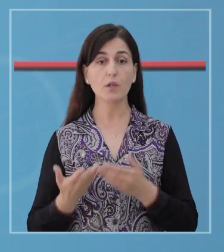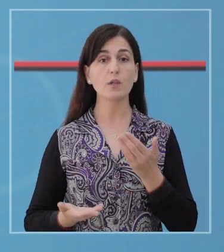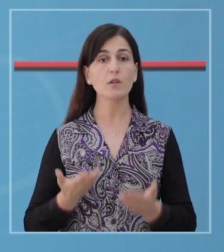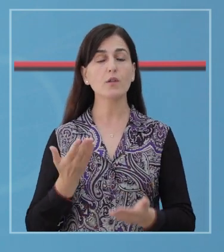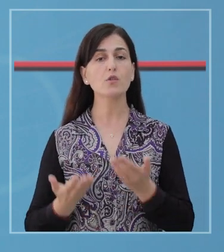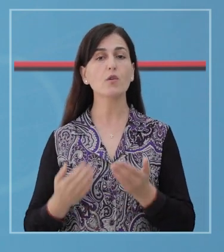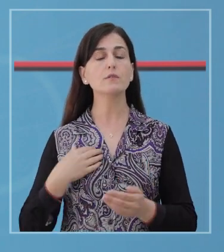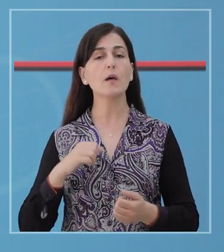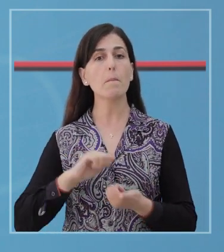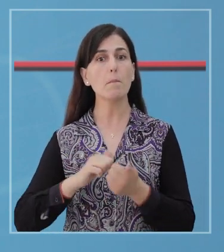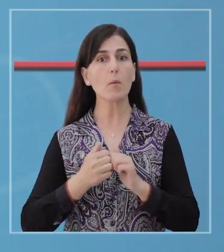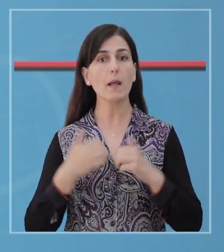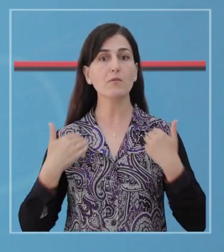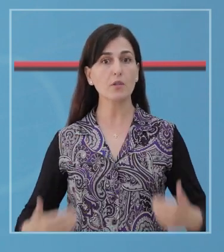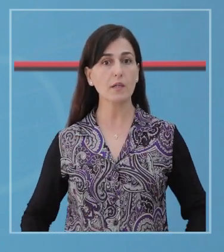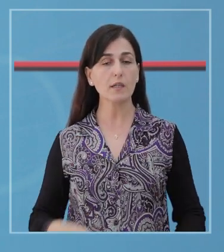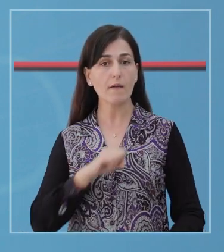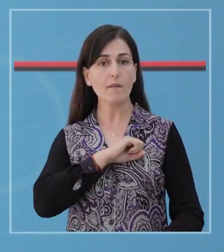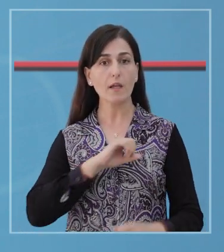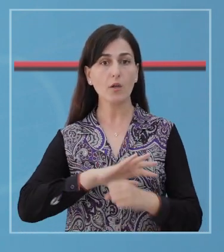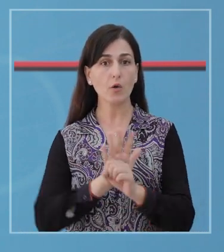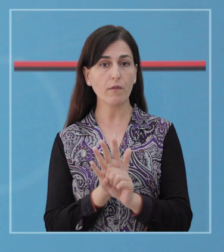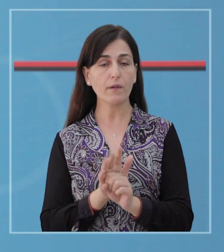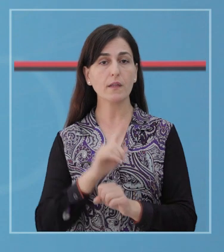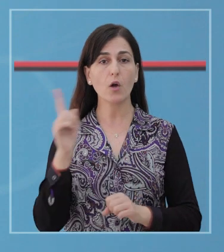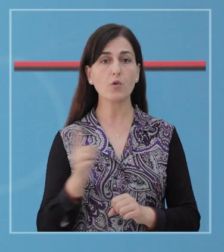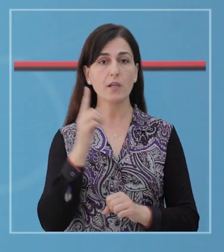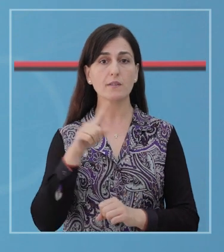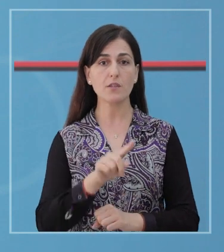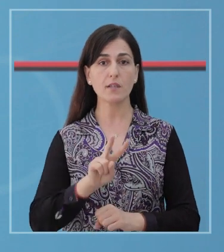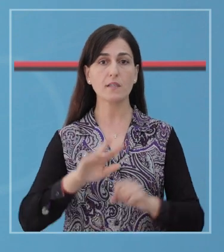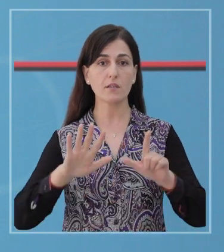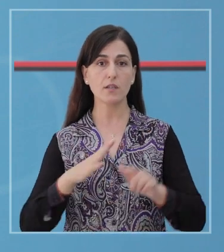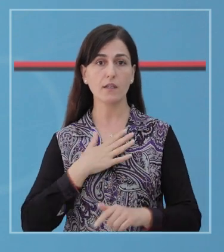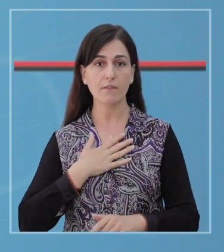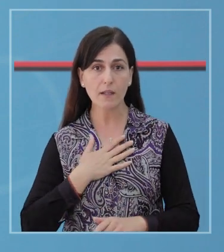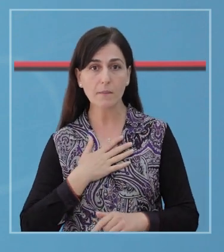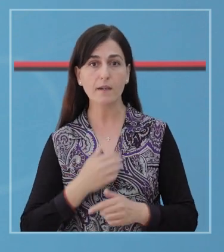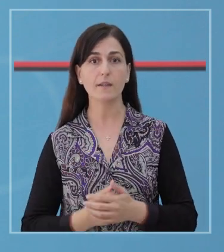Dhe nëse keni shenjë klinike, ju lutem telefononin në nërme në urgjensës komptare 127. Falemderit.